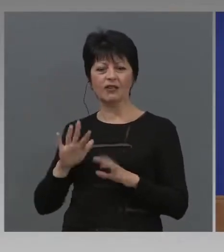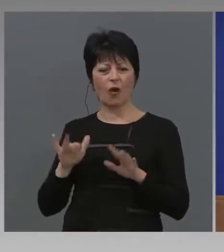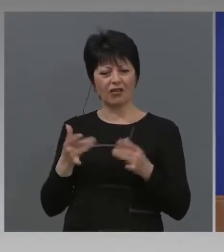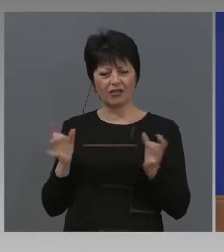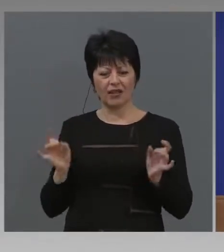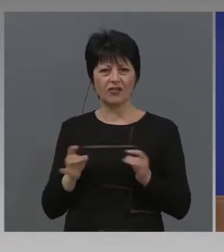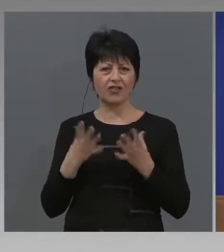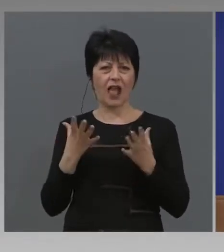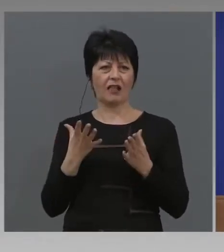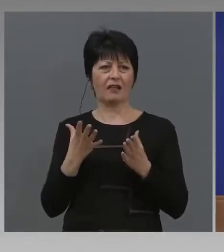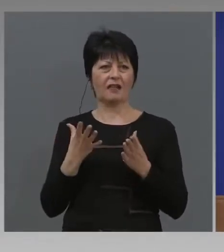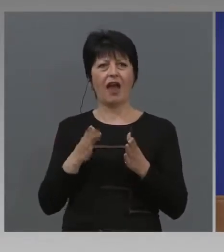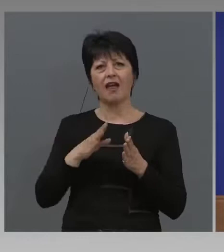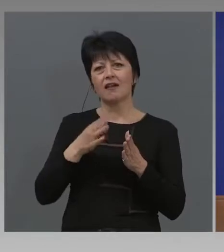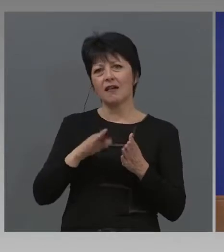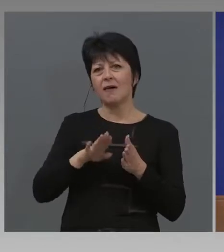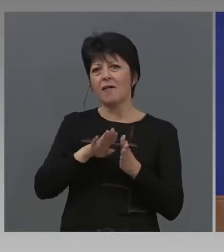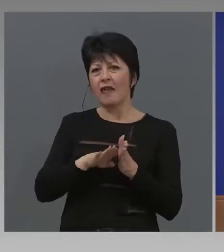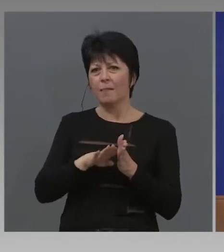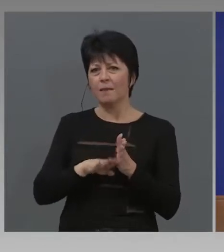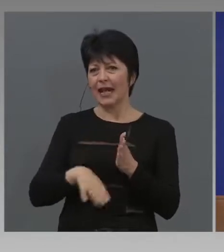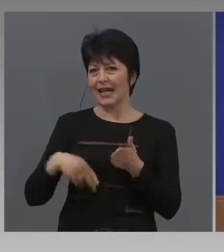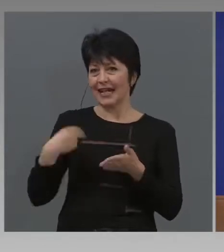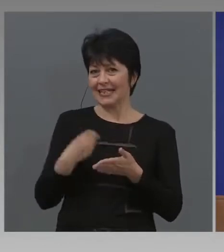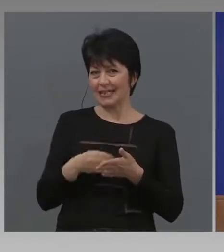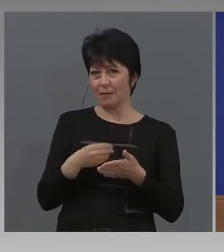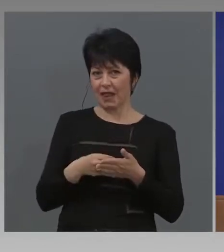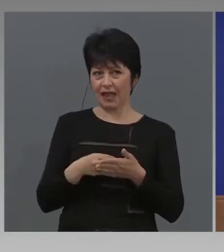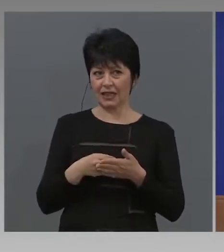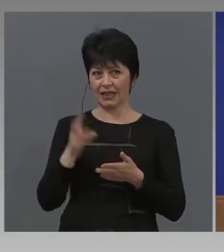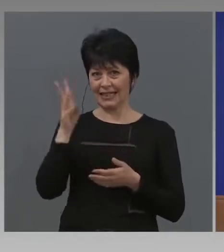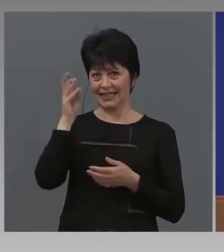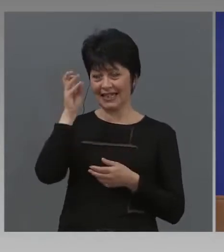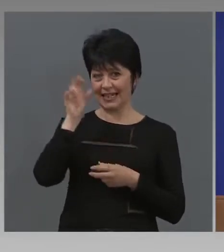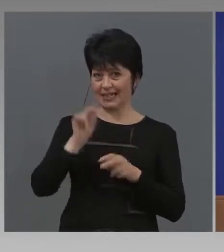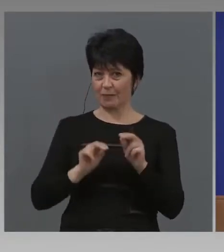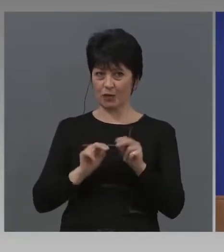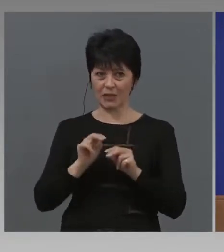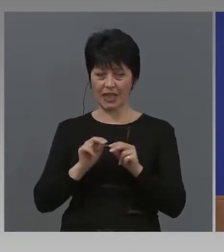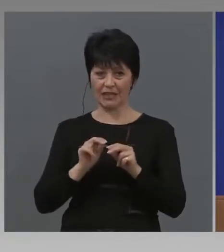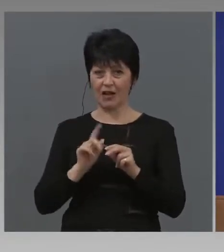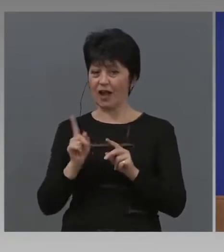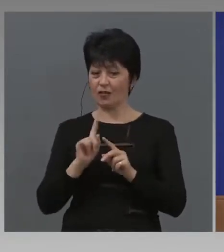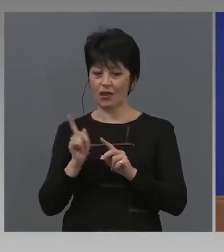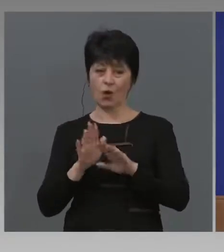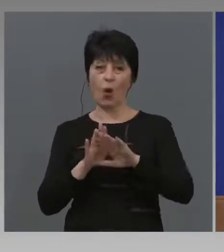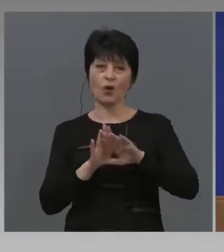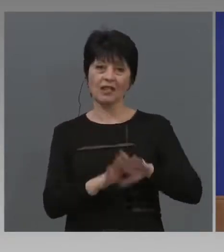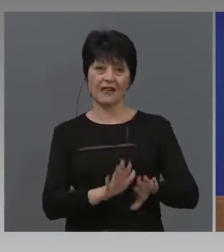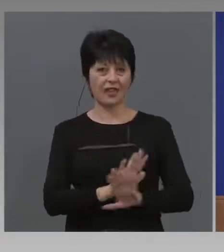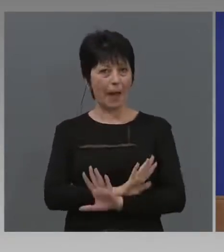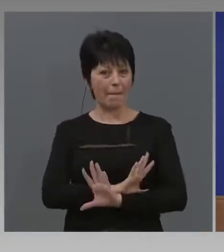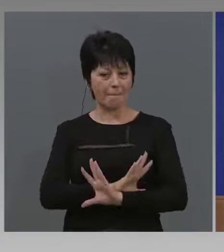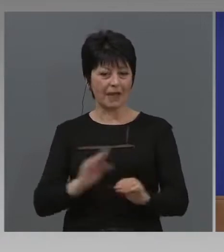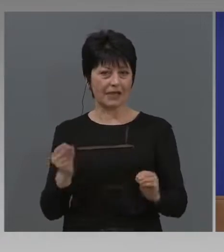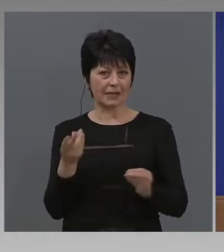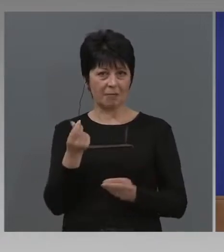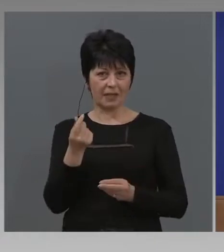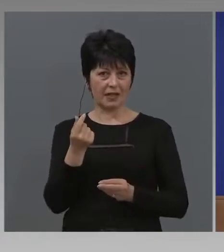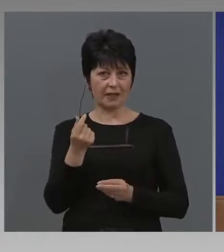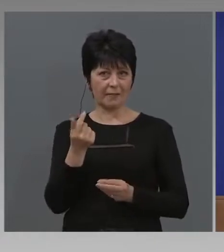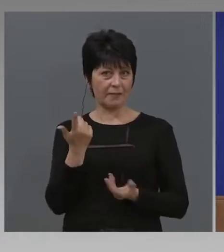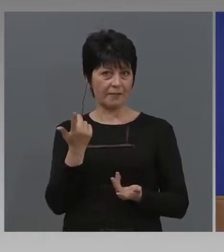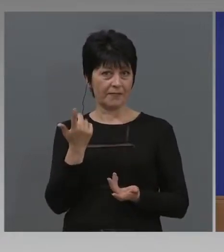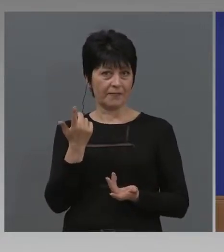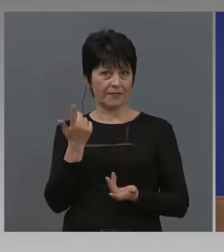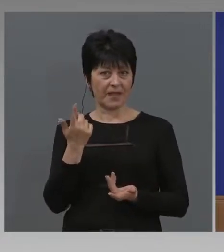намалиха заплатите на своите министри с 30%, но не ги оставиха съвсем без и ние ако си спомняте първите заплати,